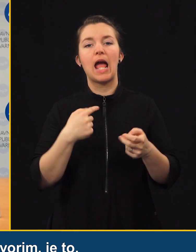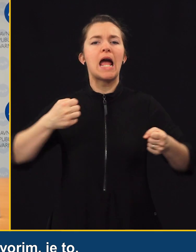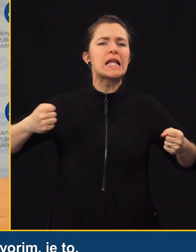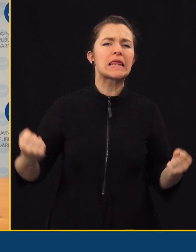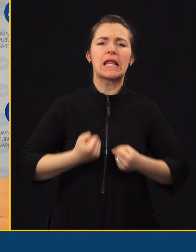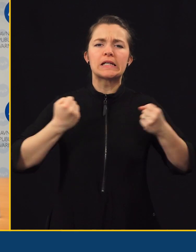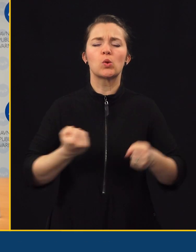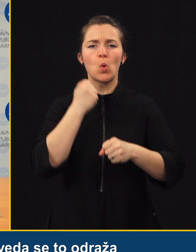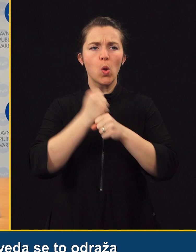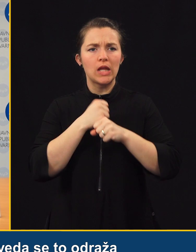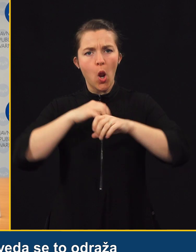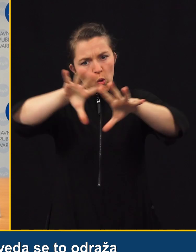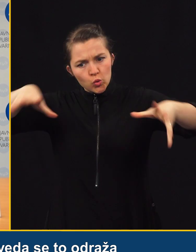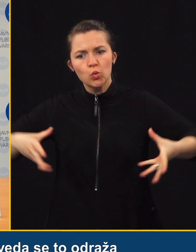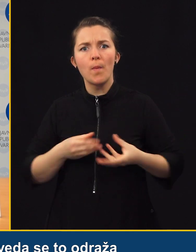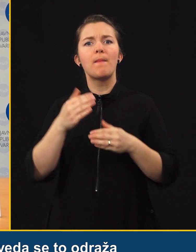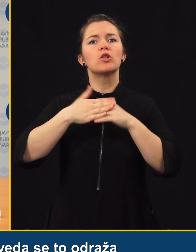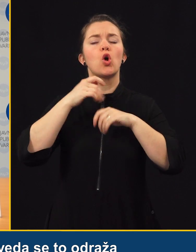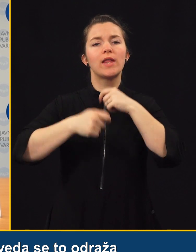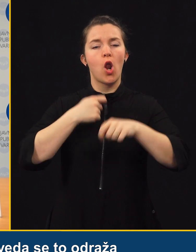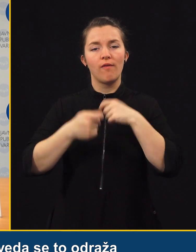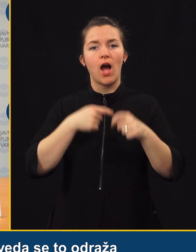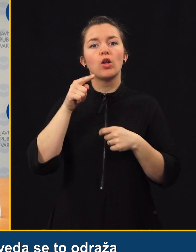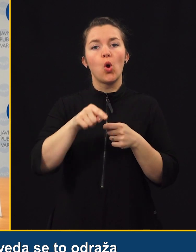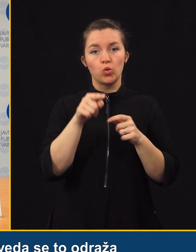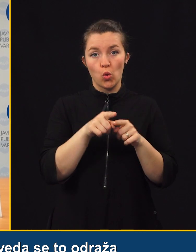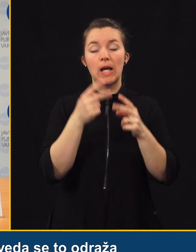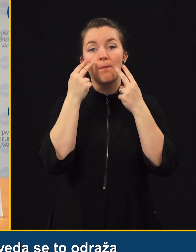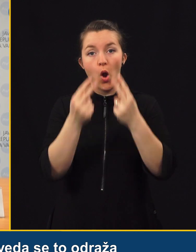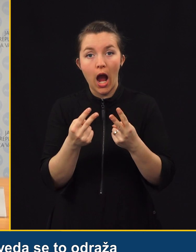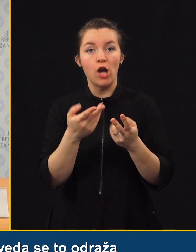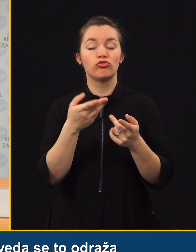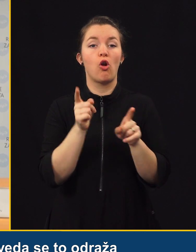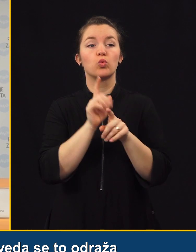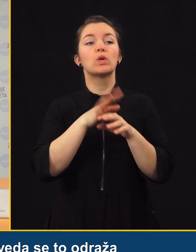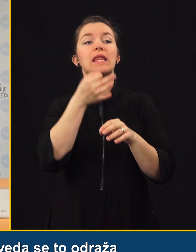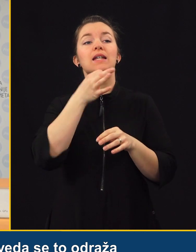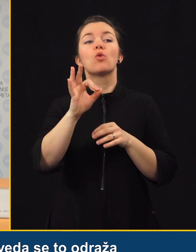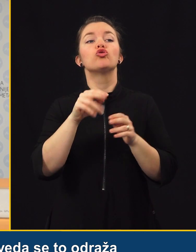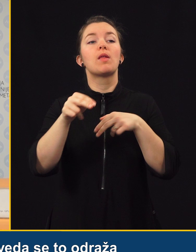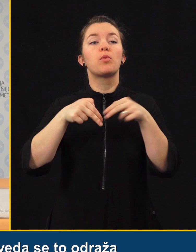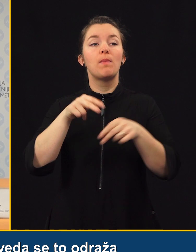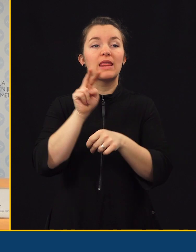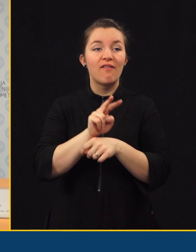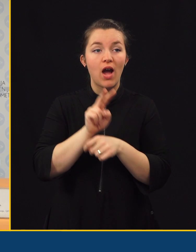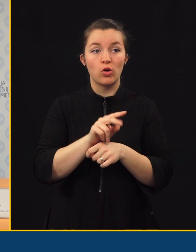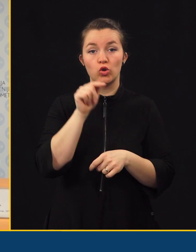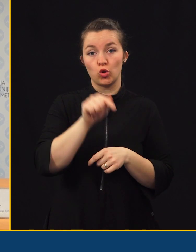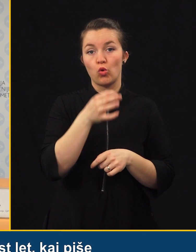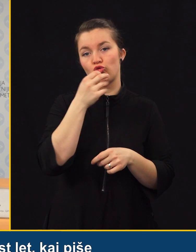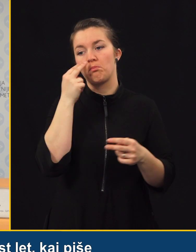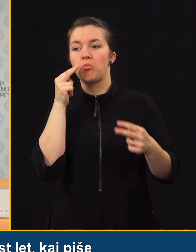intenzivne delo vseh nas in pa sodelovanje. Seveda se to odraža tudi na izboljšanje prometne varnosti. In